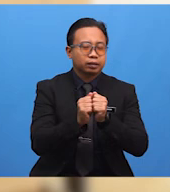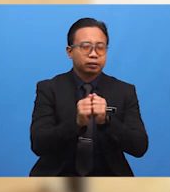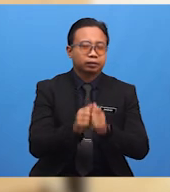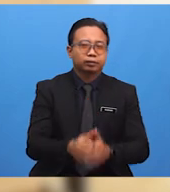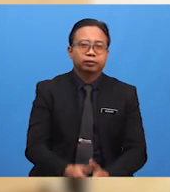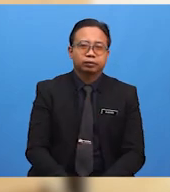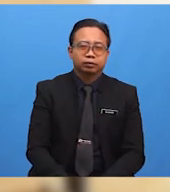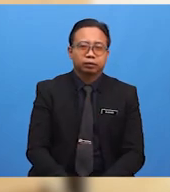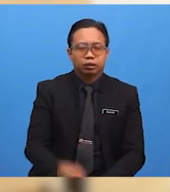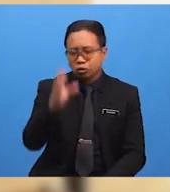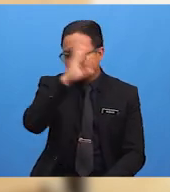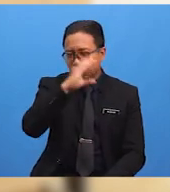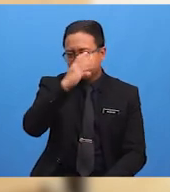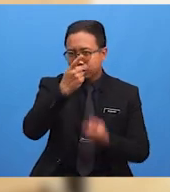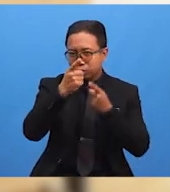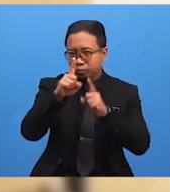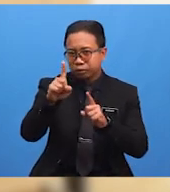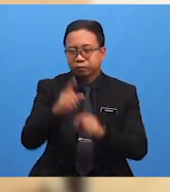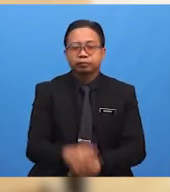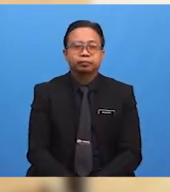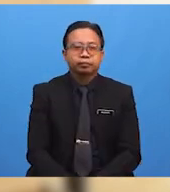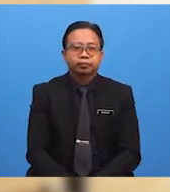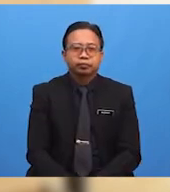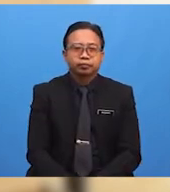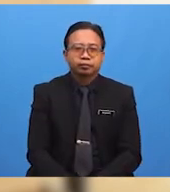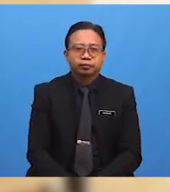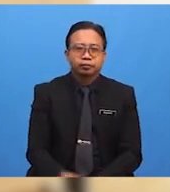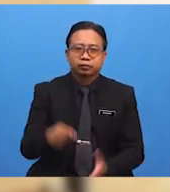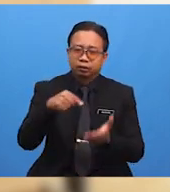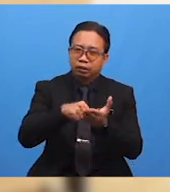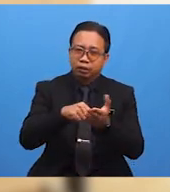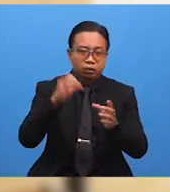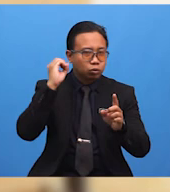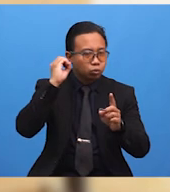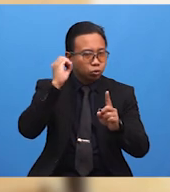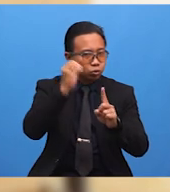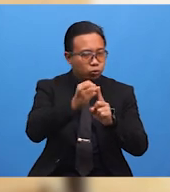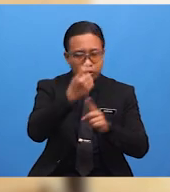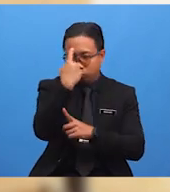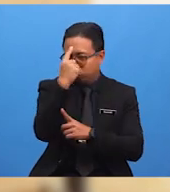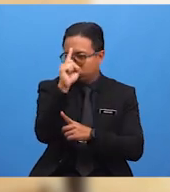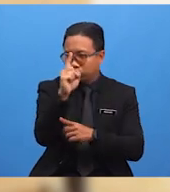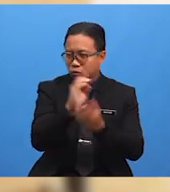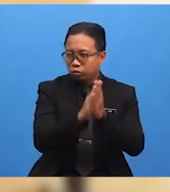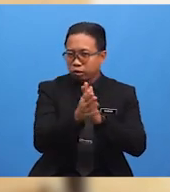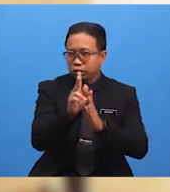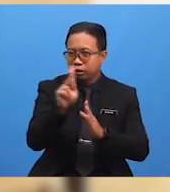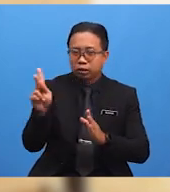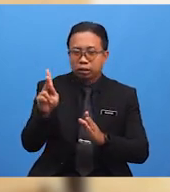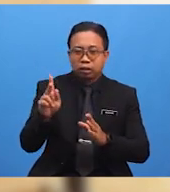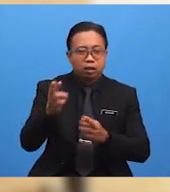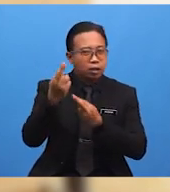mencari jawapannya Ini bertujuan untuk menjadikan